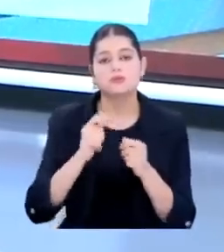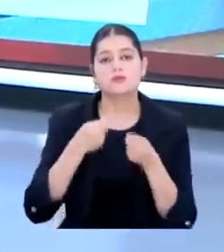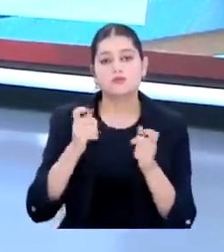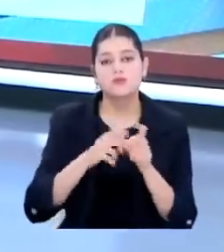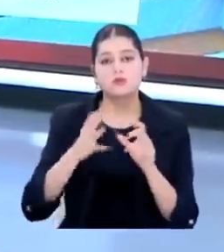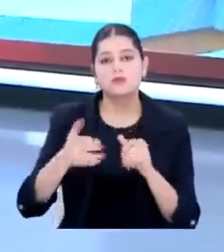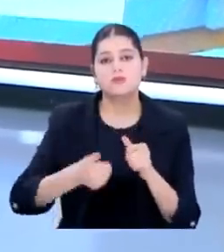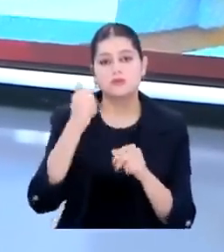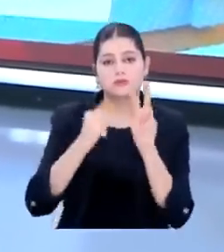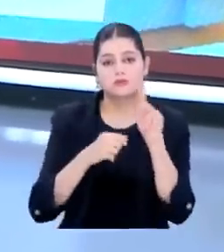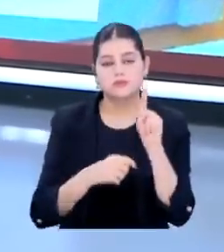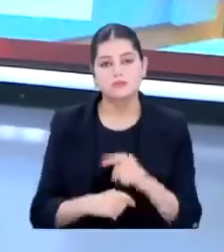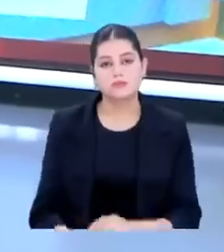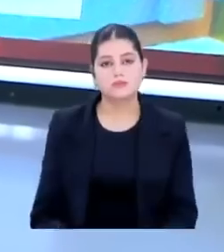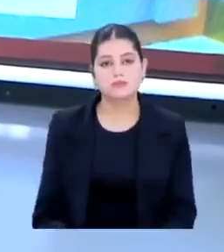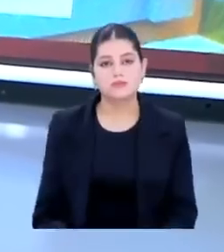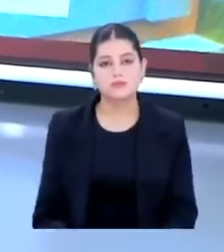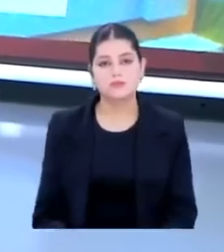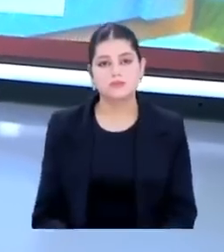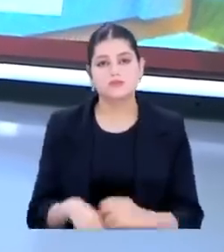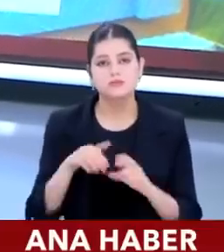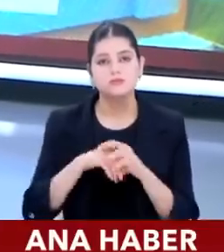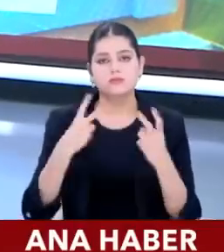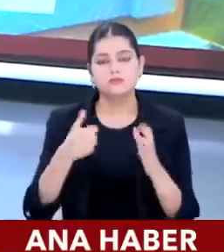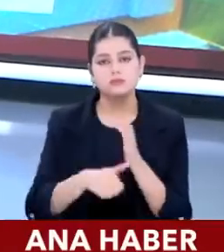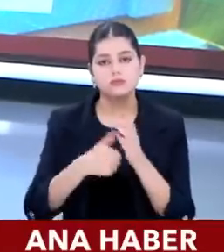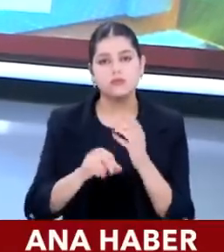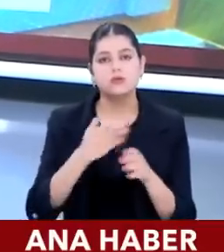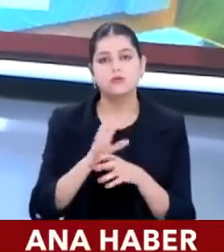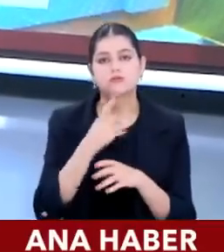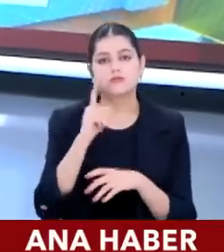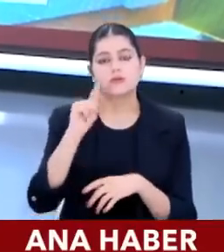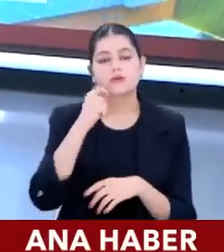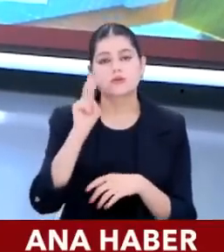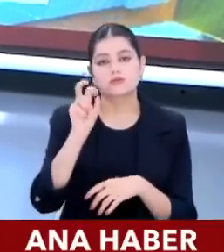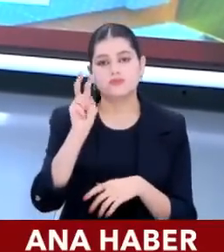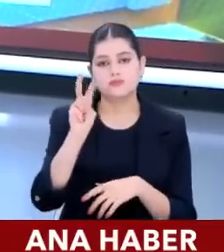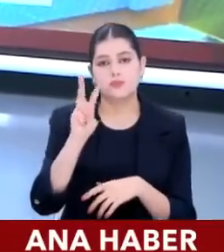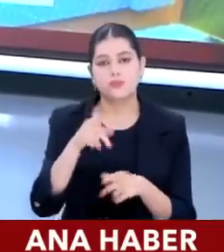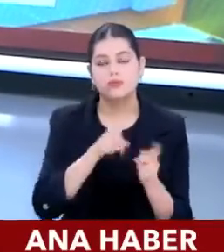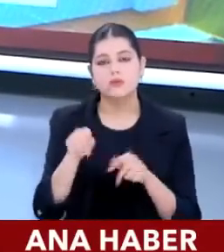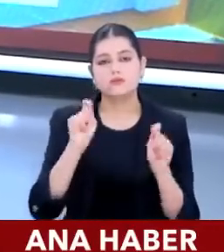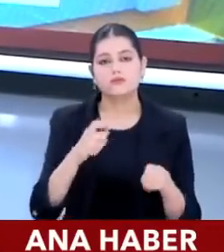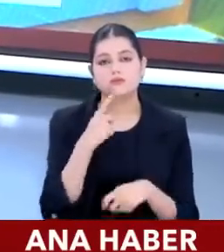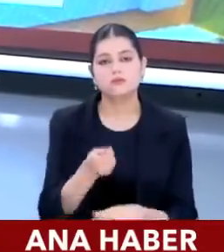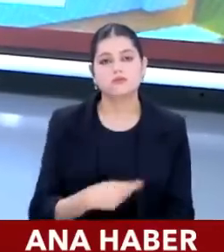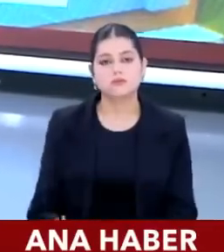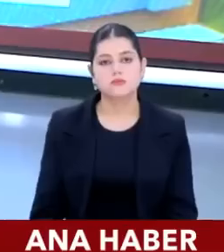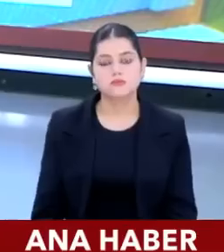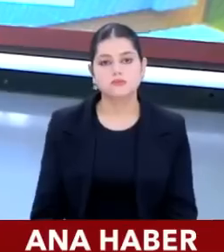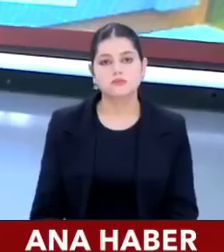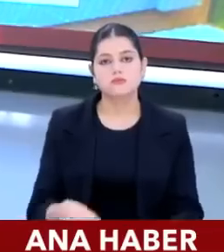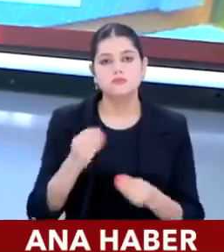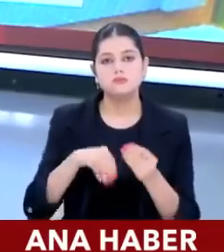Çalışma ve Sosyal Güvenlik Bakanı Vedat Işıkan, meclisin açılış tarihini dolayısıyla 1 Ekim 2023'ü işaret etmiş oluyor.